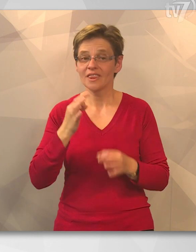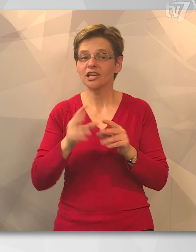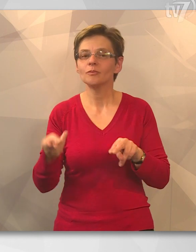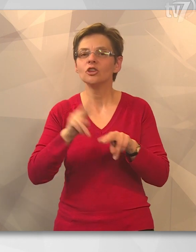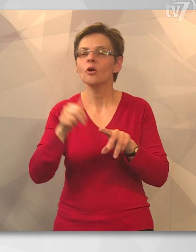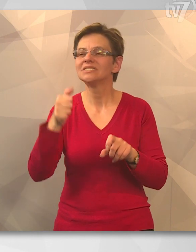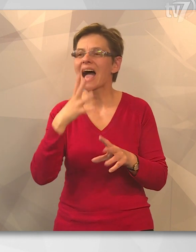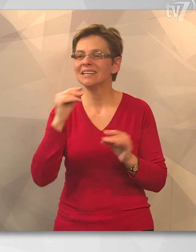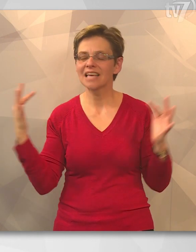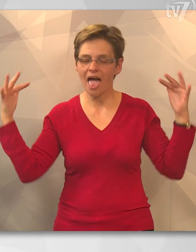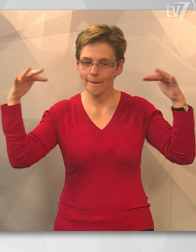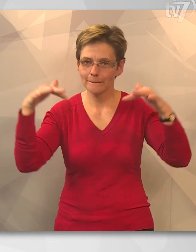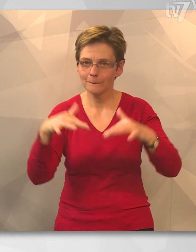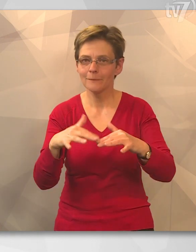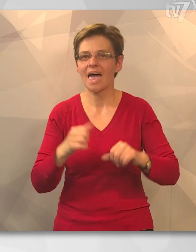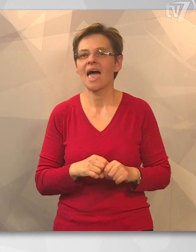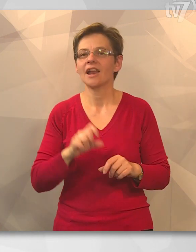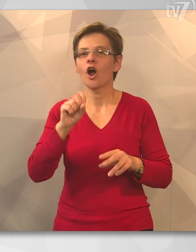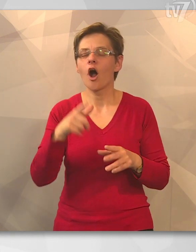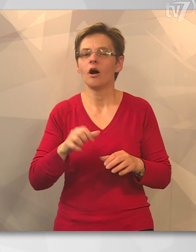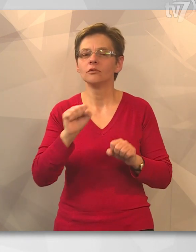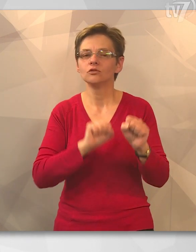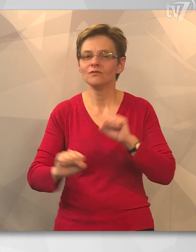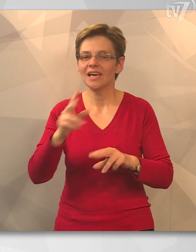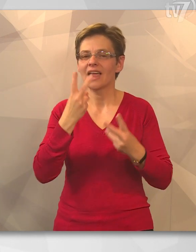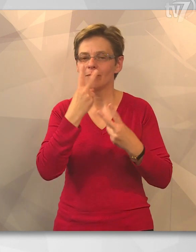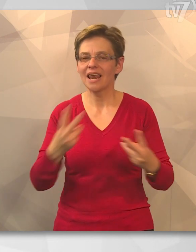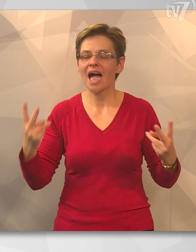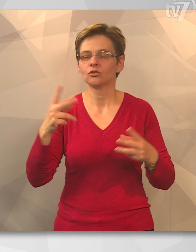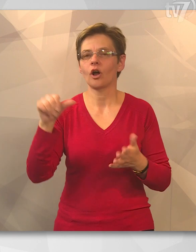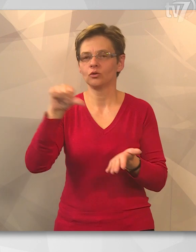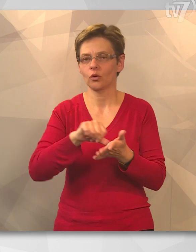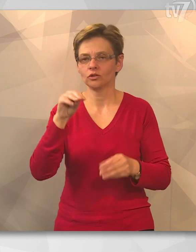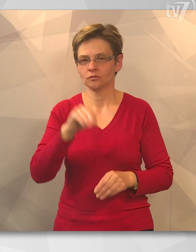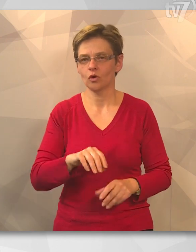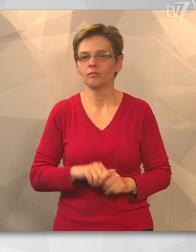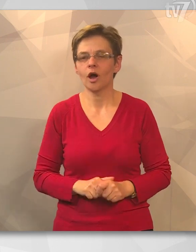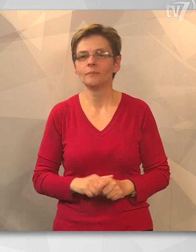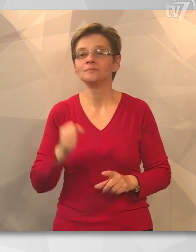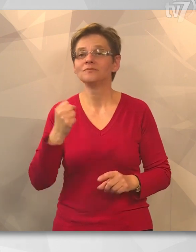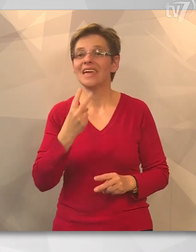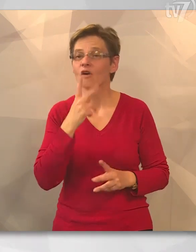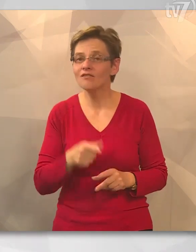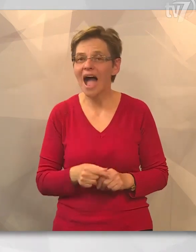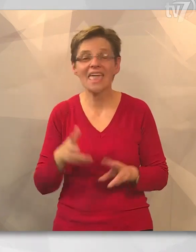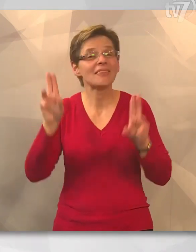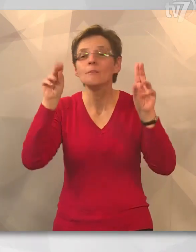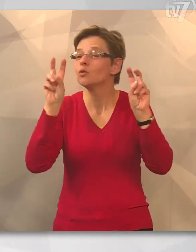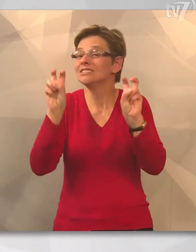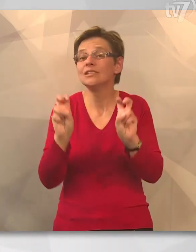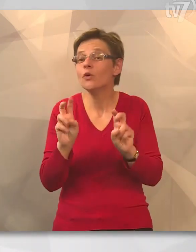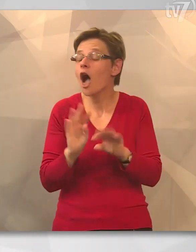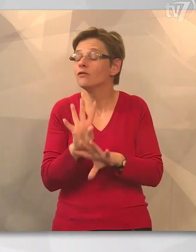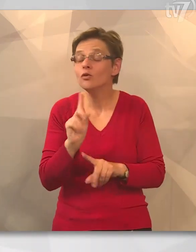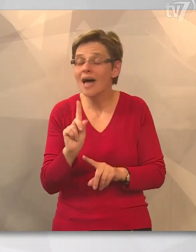esemény több száz látogatót vonzott a dévaványa és Terbec István túzokvédelmi látogatóközpontba. Dévaványán nem